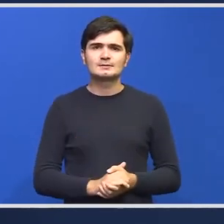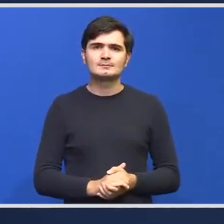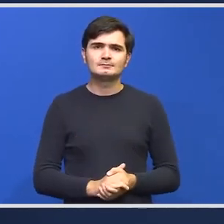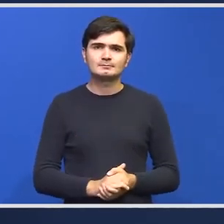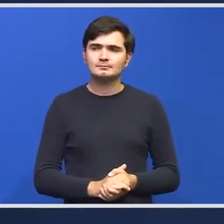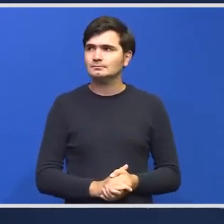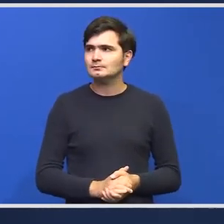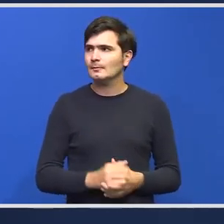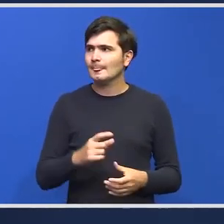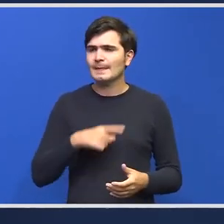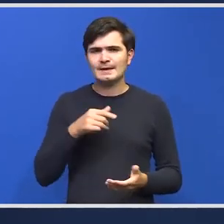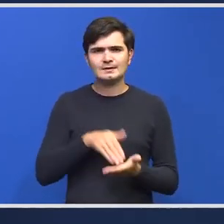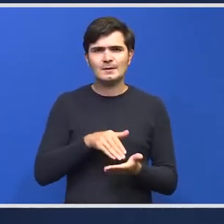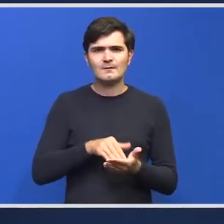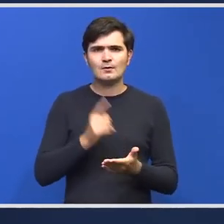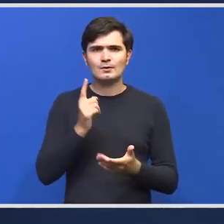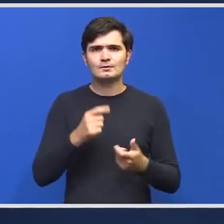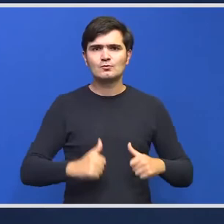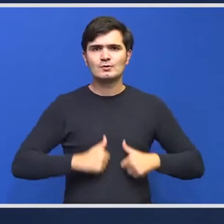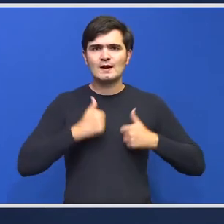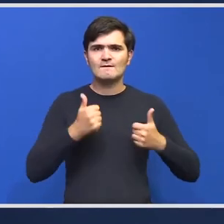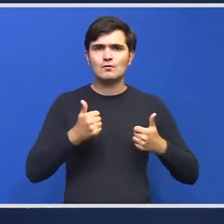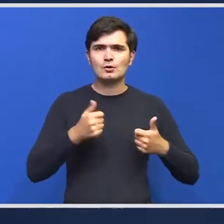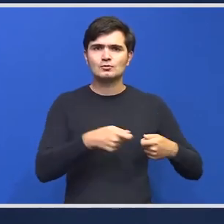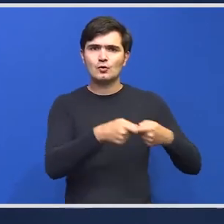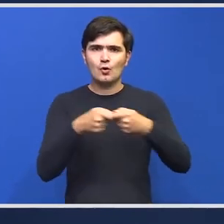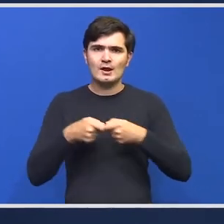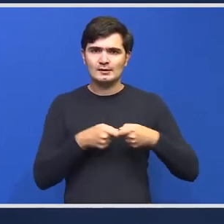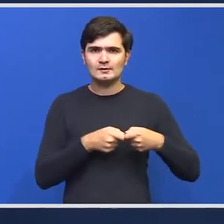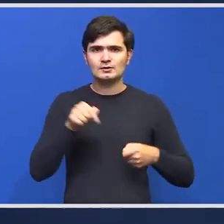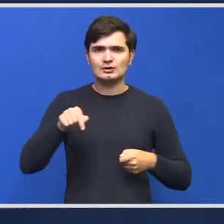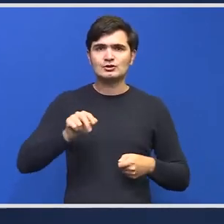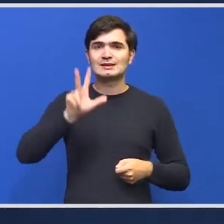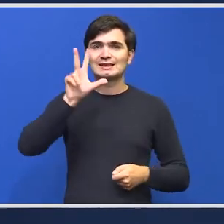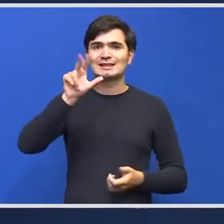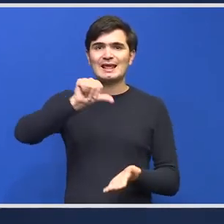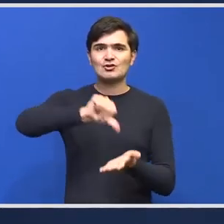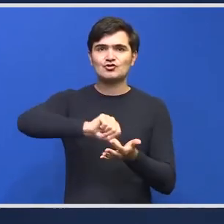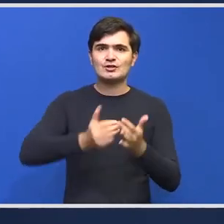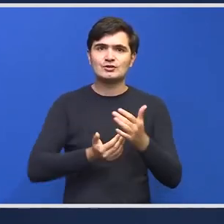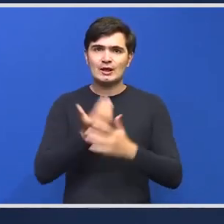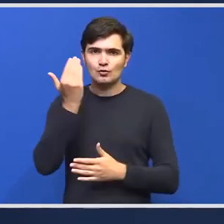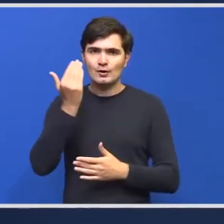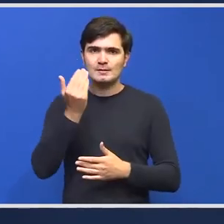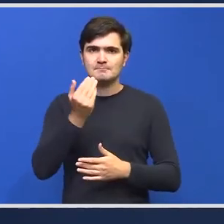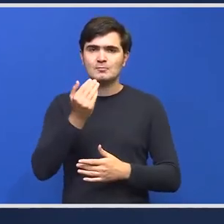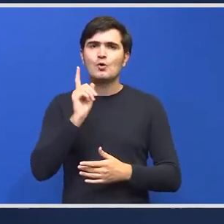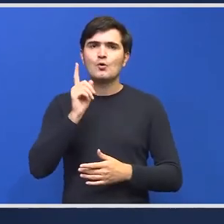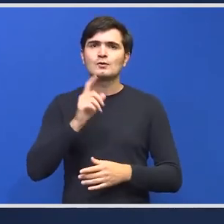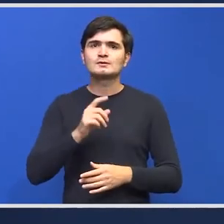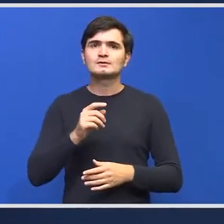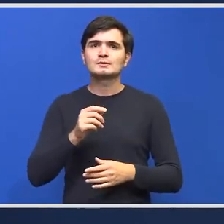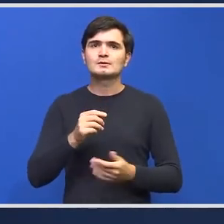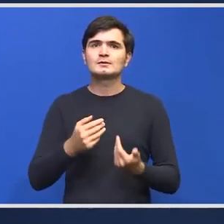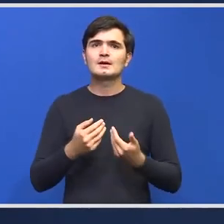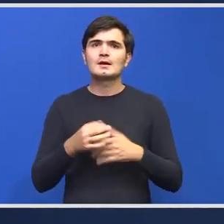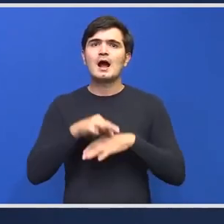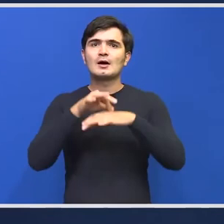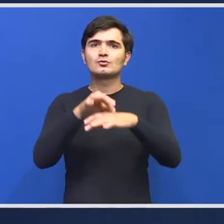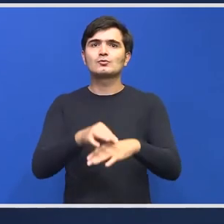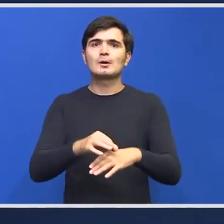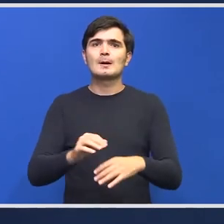e nevoie de un efort colectiv și cele trei ce între noi vor aduce în primul rând niște clădiri curate